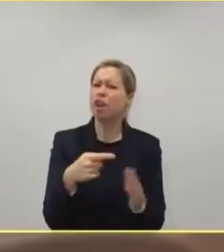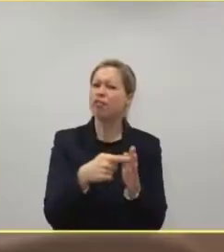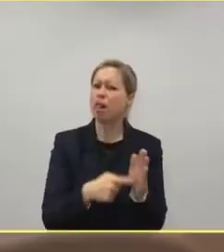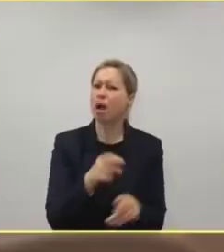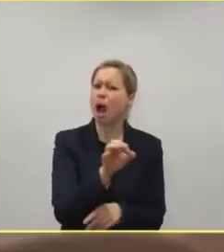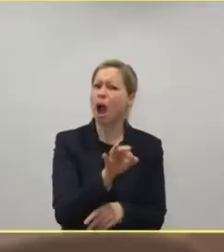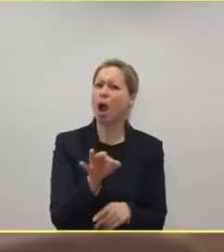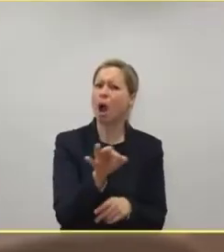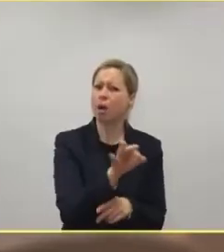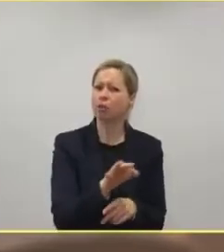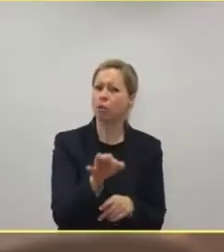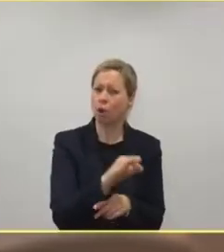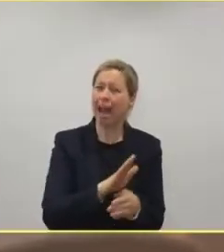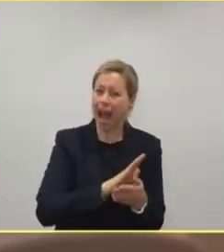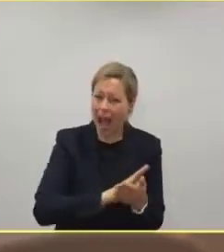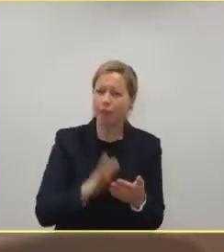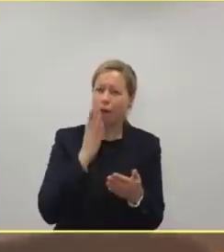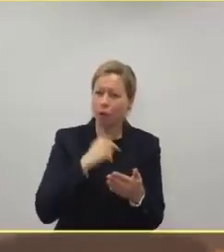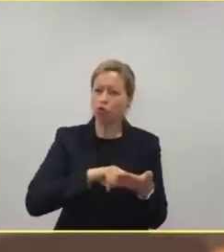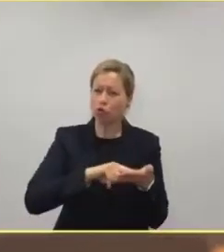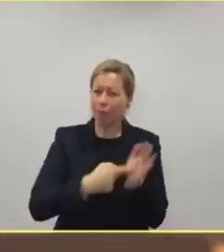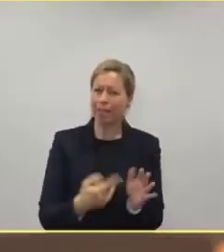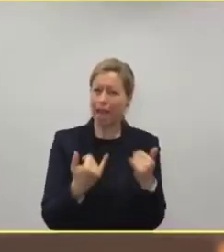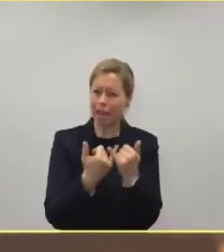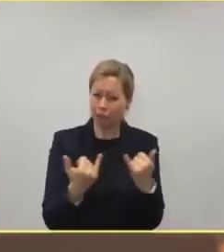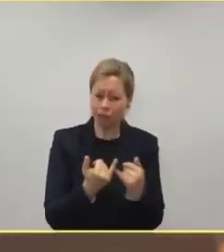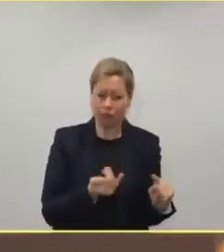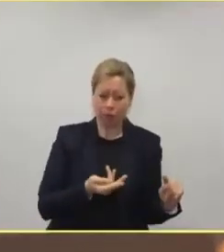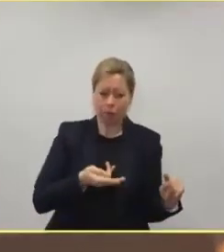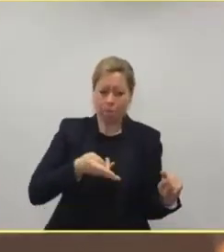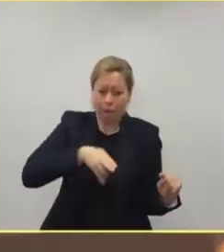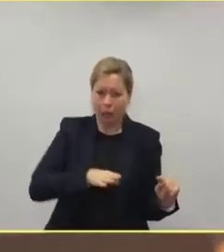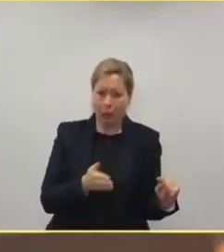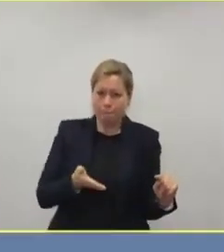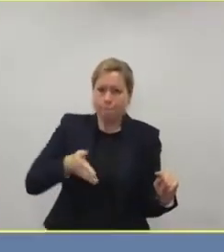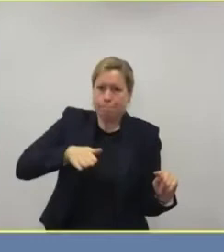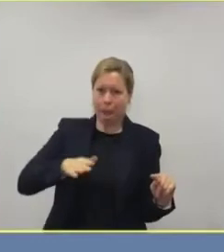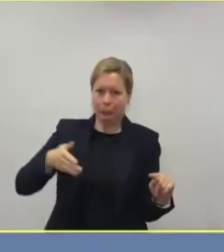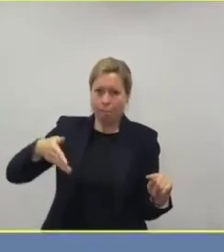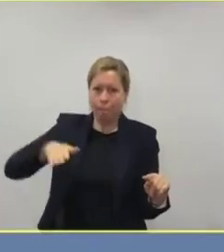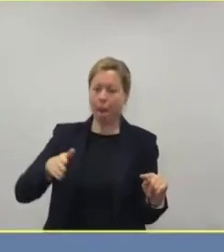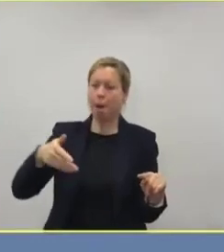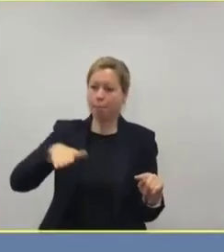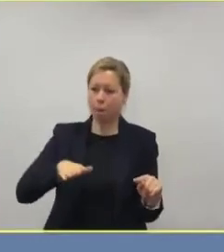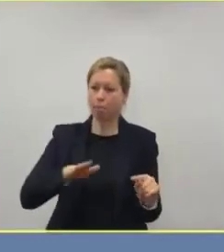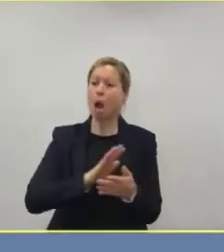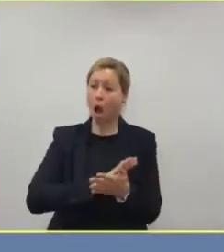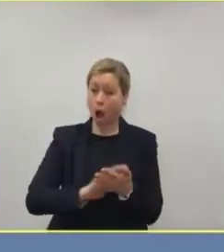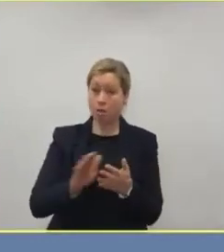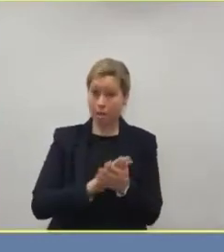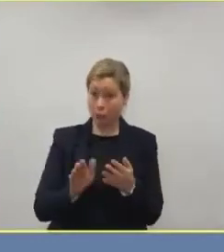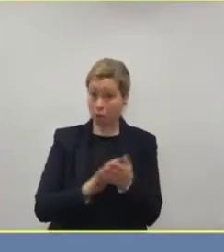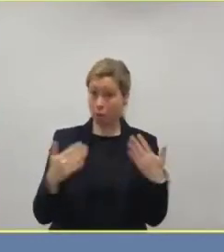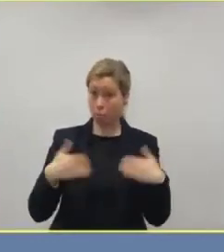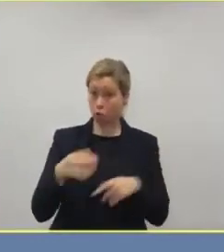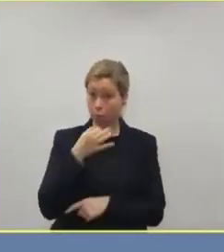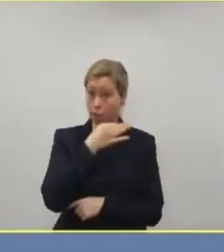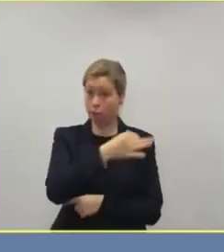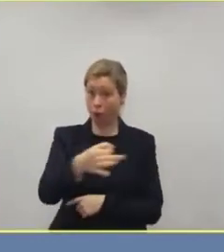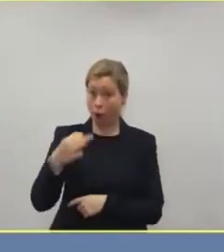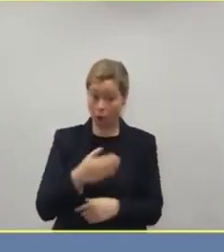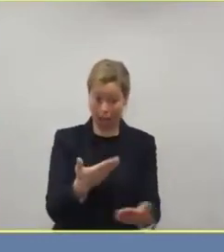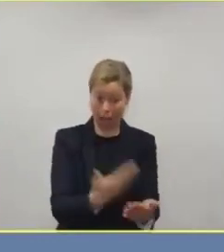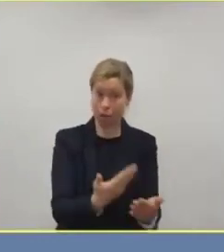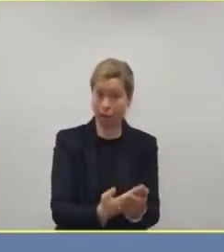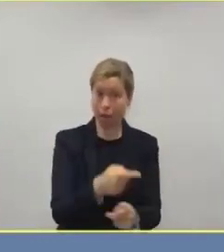einfach um es zu verdeutlichen, das ist, vielleicht machen wir das Spiel, kommt da Tausend raus oder kommt da